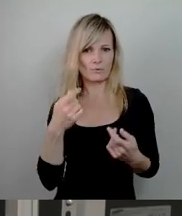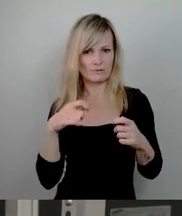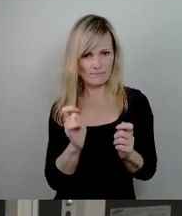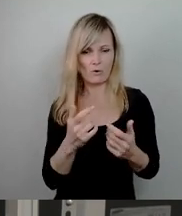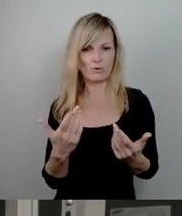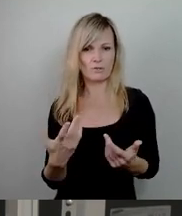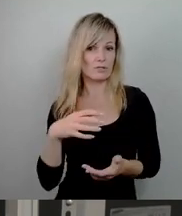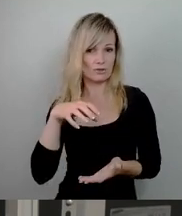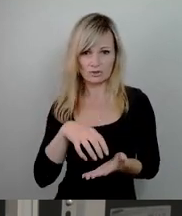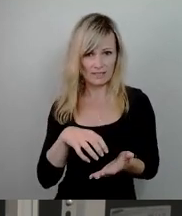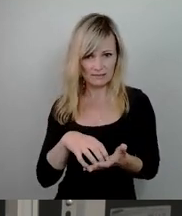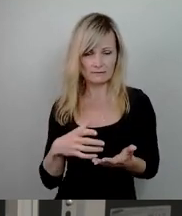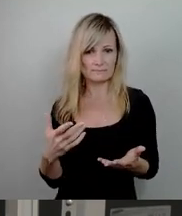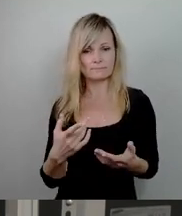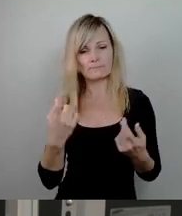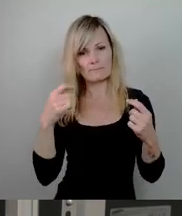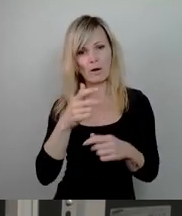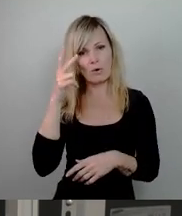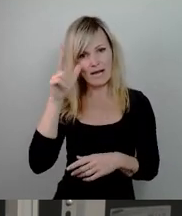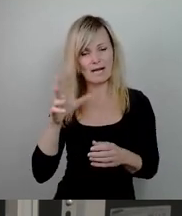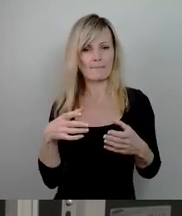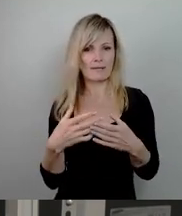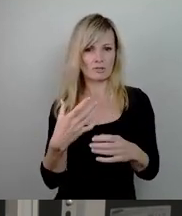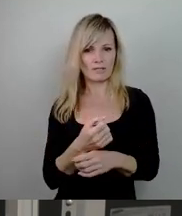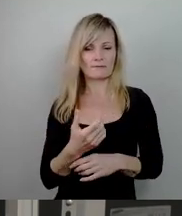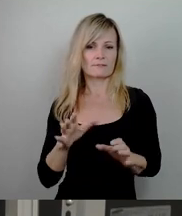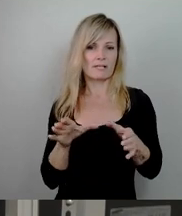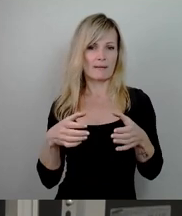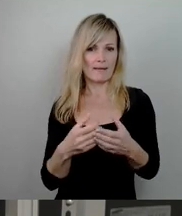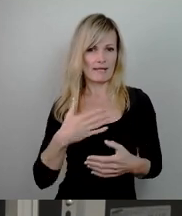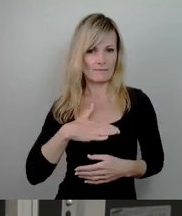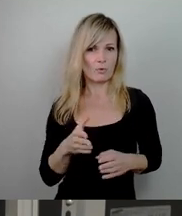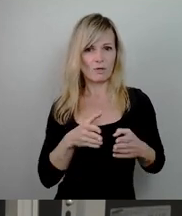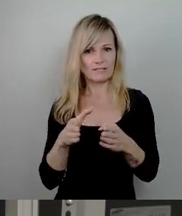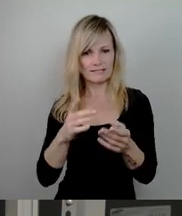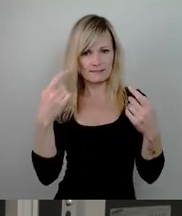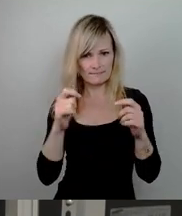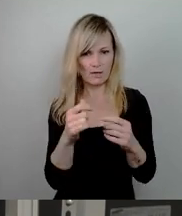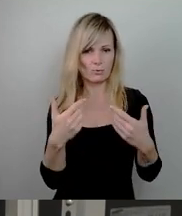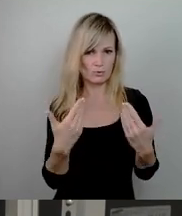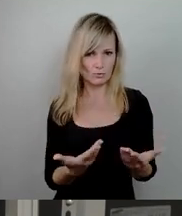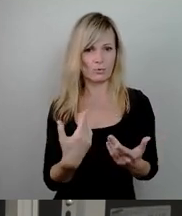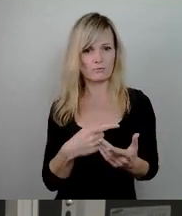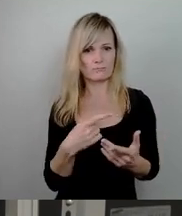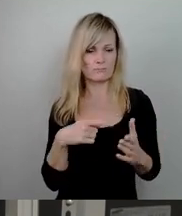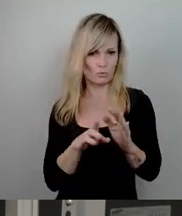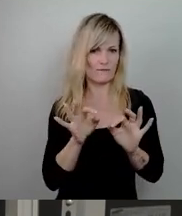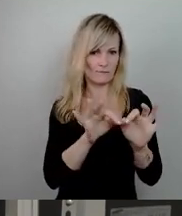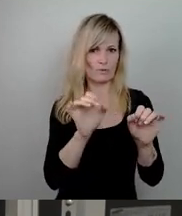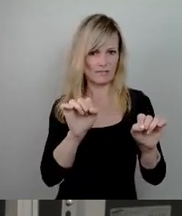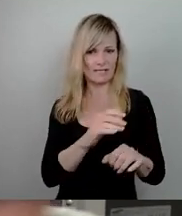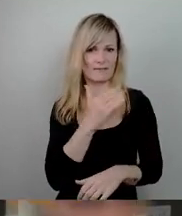von Bauherrengemeinschaften, von gemeinwohlorientierten Baugemeinschaften ausgeführt wird, möglich zu machen. Vielen Dank.